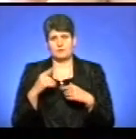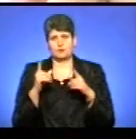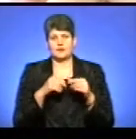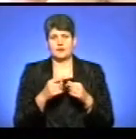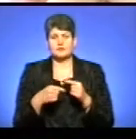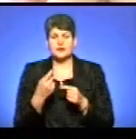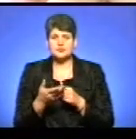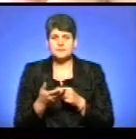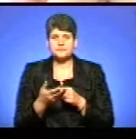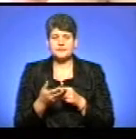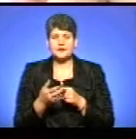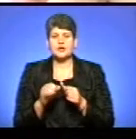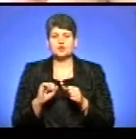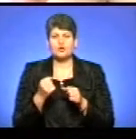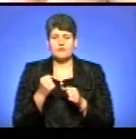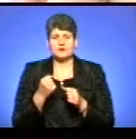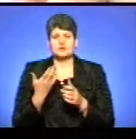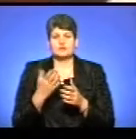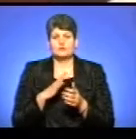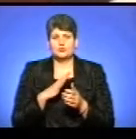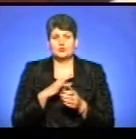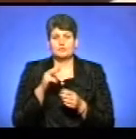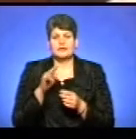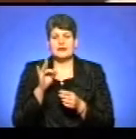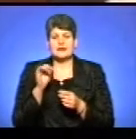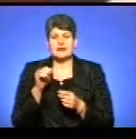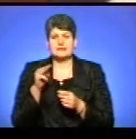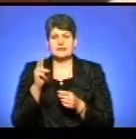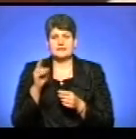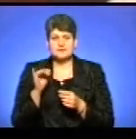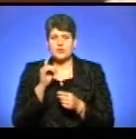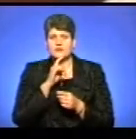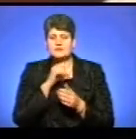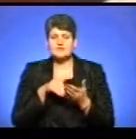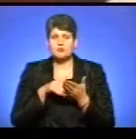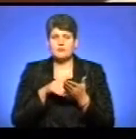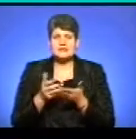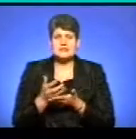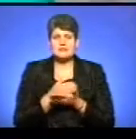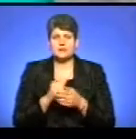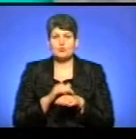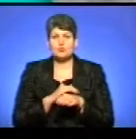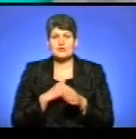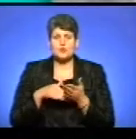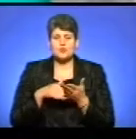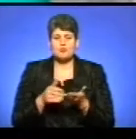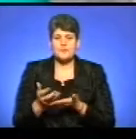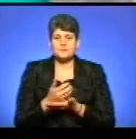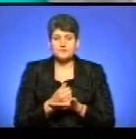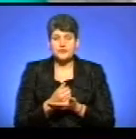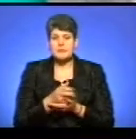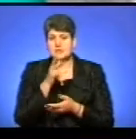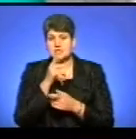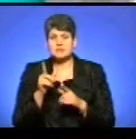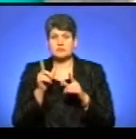Товаришем Дениса під час подорожей на схід стала Людмила Радківська. У Вінниця вона допомагає збирати гуманітарну допомогу. Під час